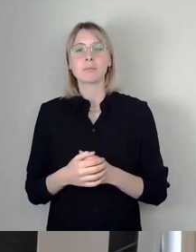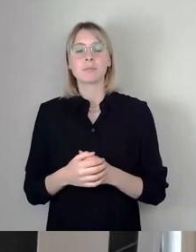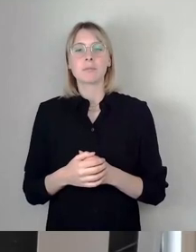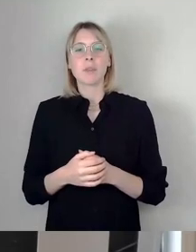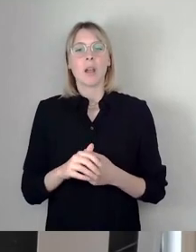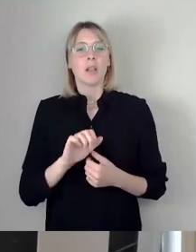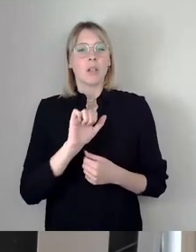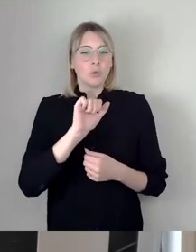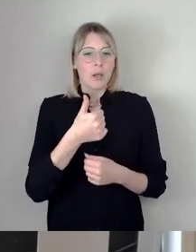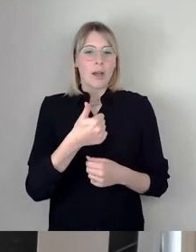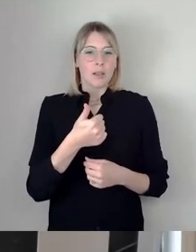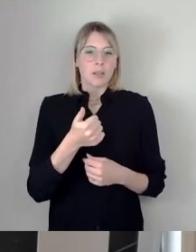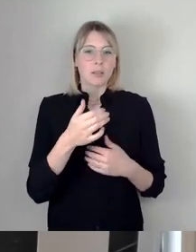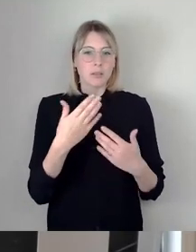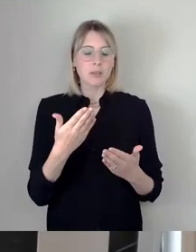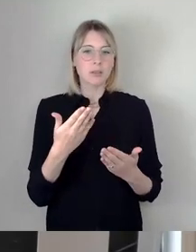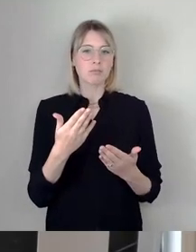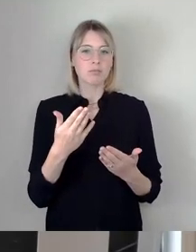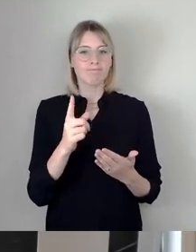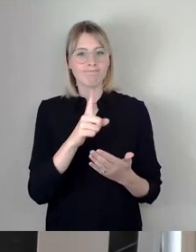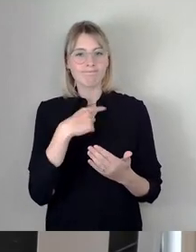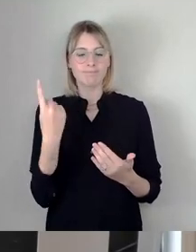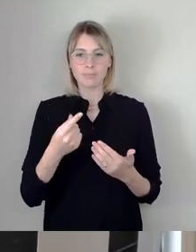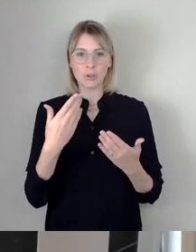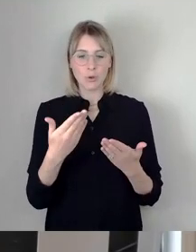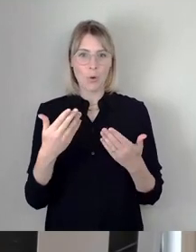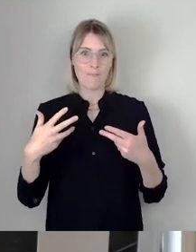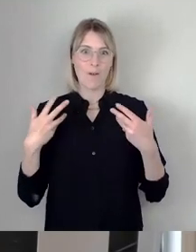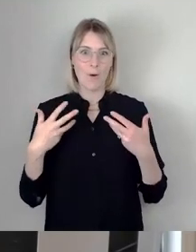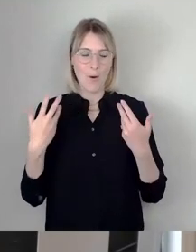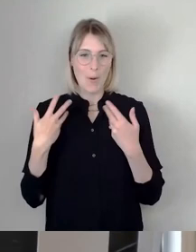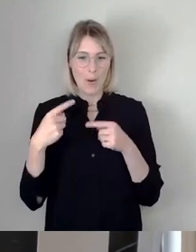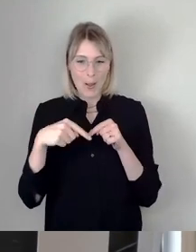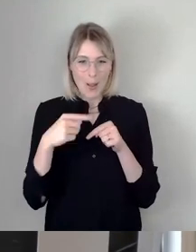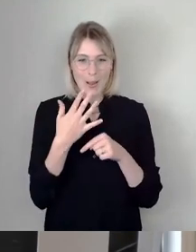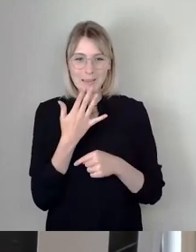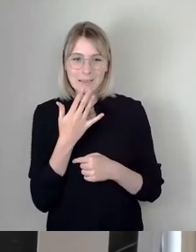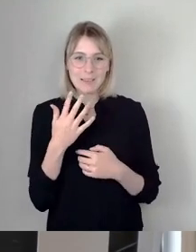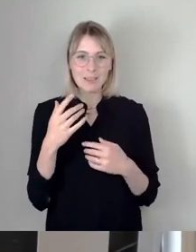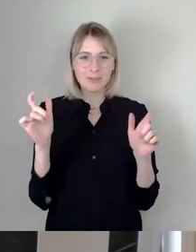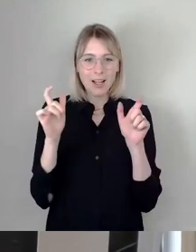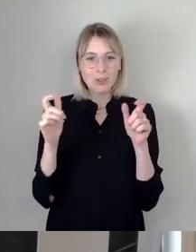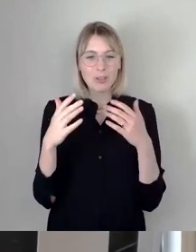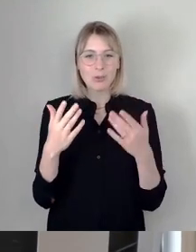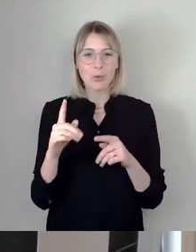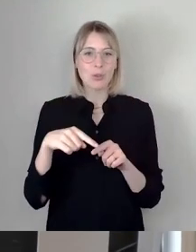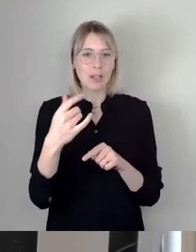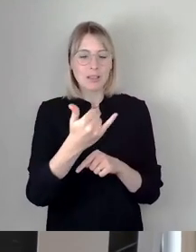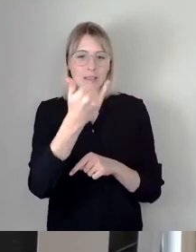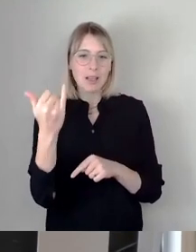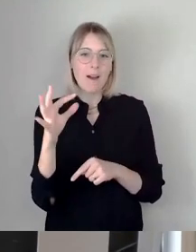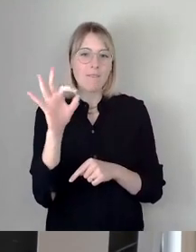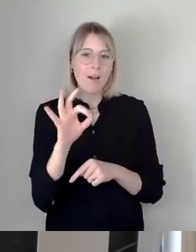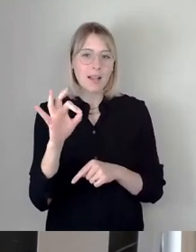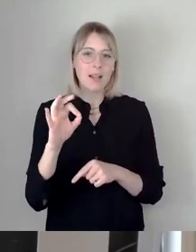ist bei uns eine riesengroße Vorfreude auf dieses Event. Nächstes Jahr die Finals in Dresden. Es wäre fast